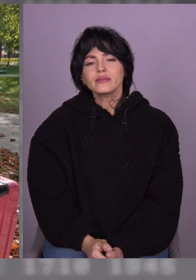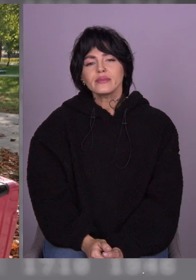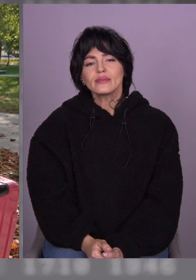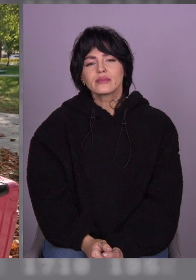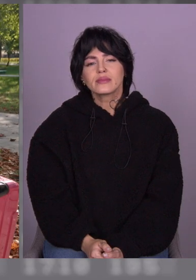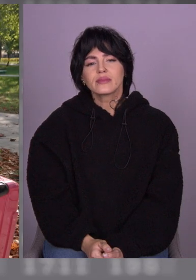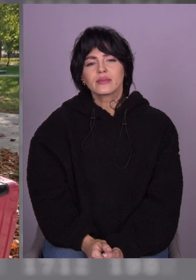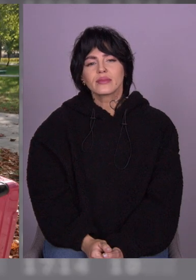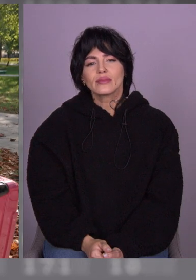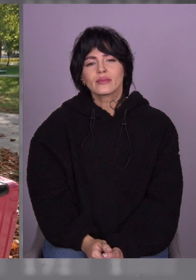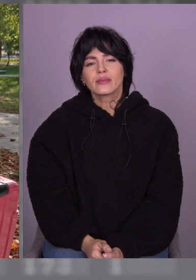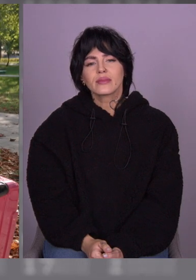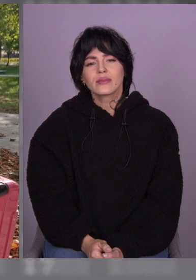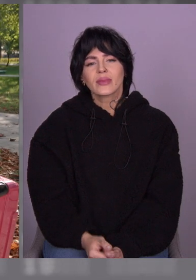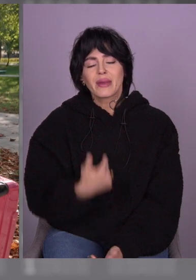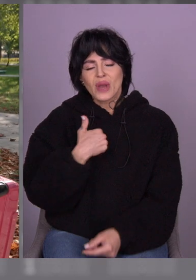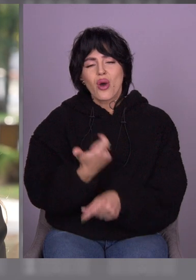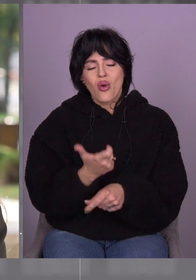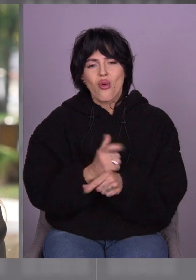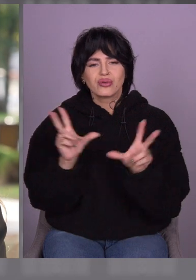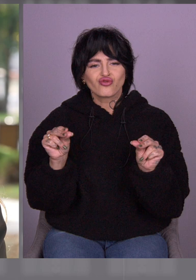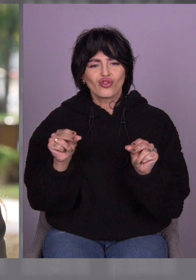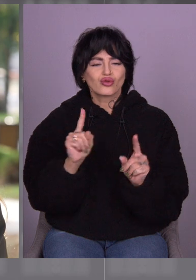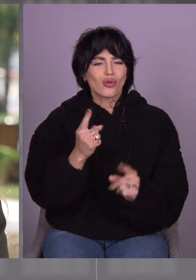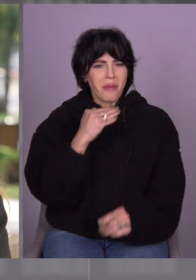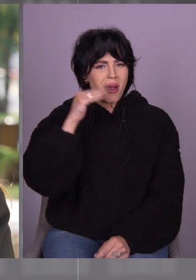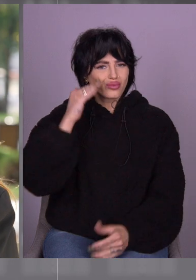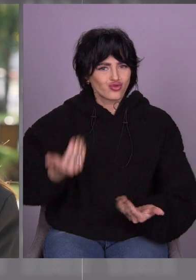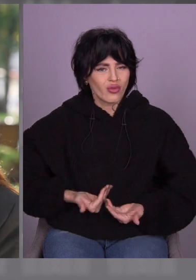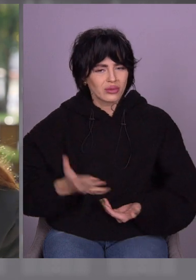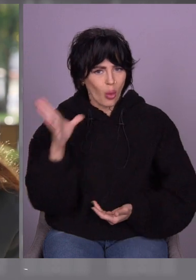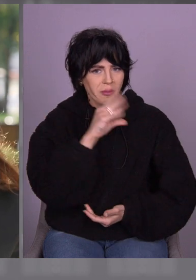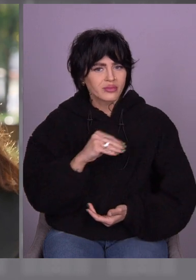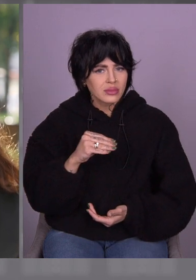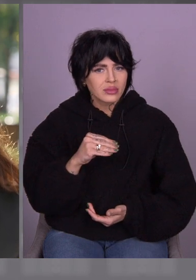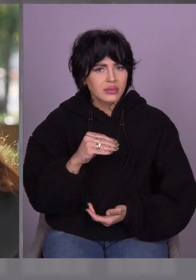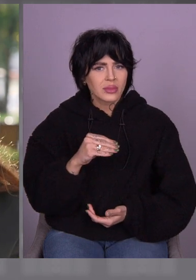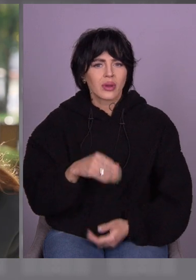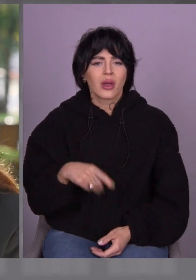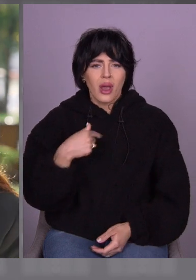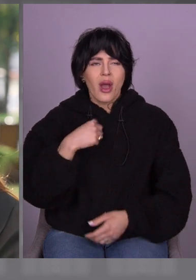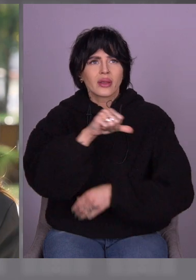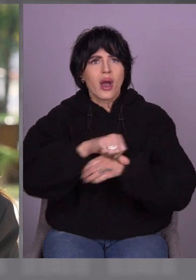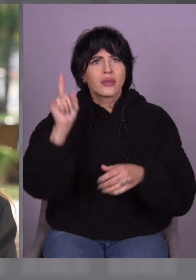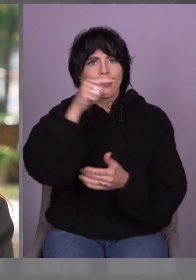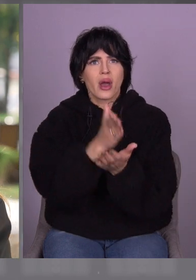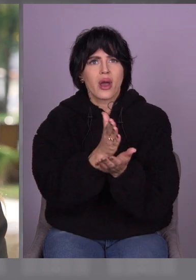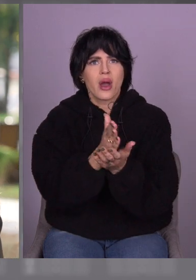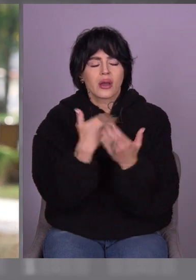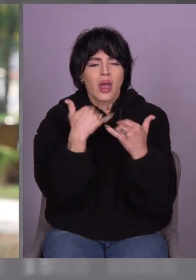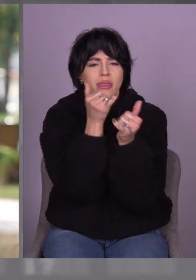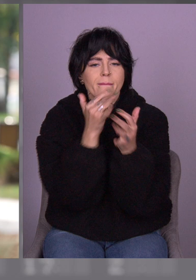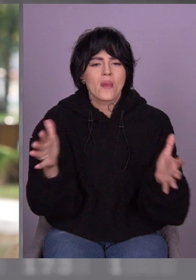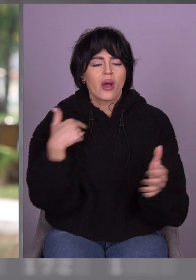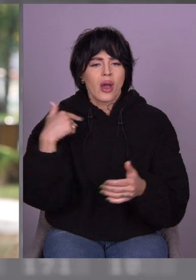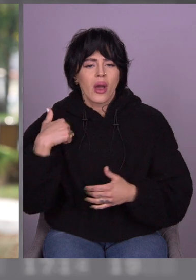Ми щасливі, що тато живий. Ну, і я вже не могла бути дит за кордоном. Я вже просто зібралася, мої